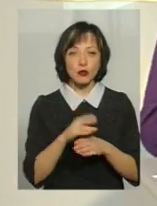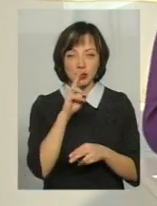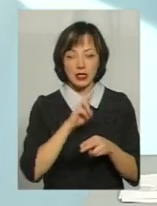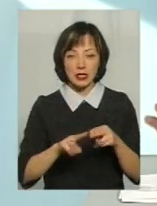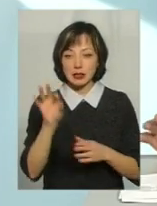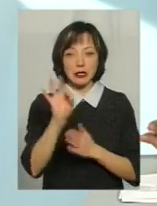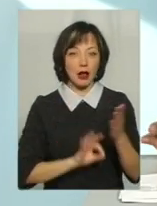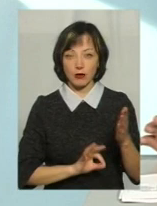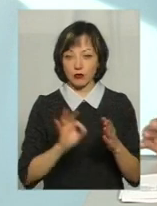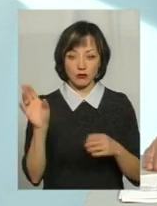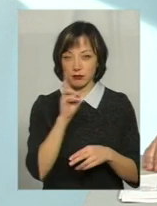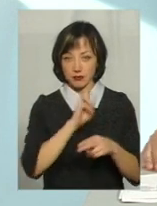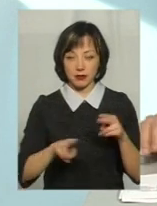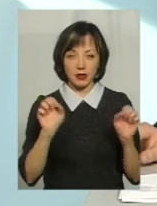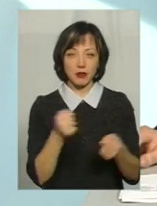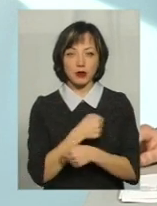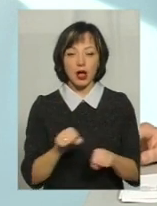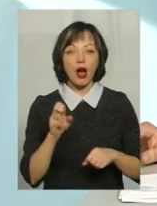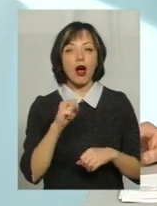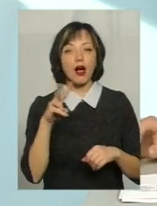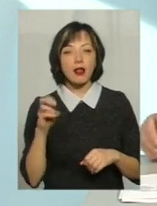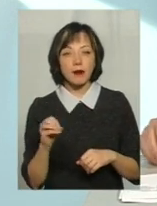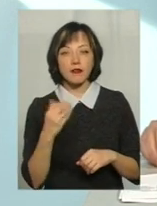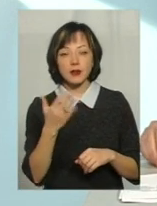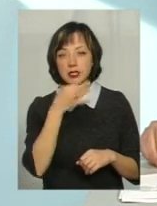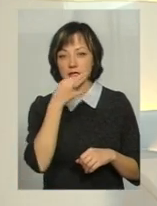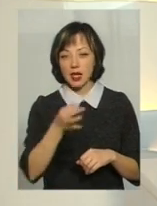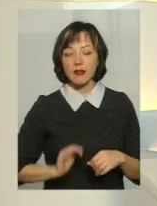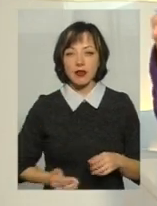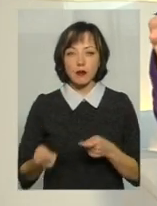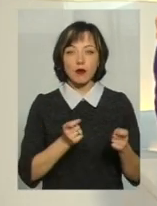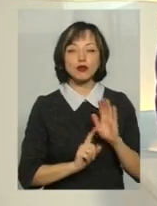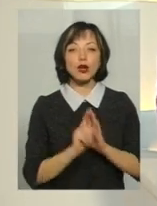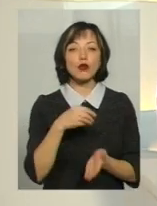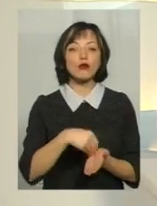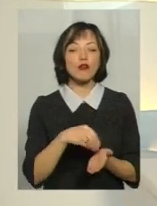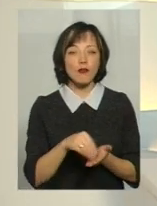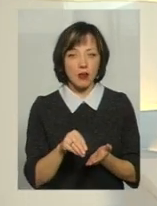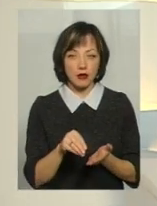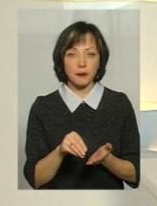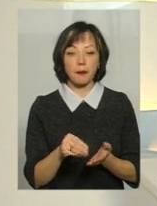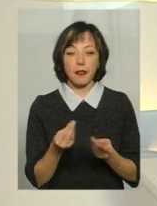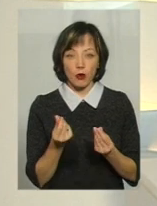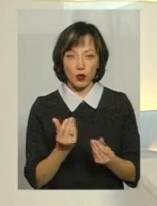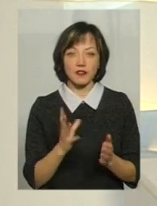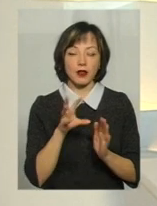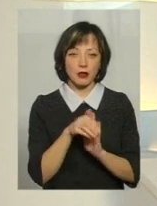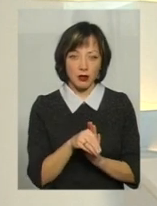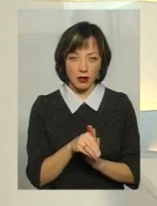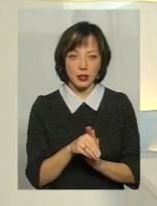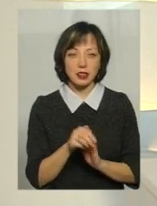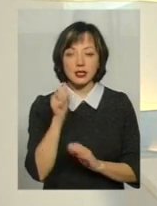всі не зникли. Це зрозуміло. Але, дивіться, ви сказали, що перевізники почали купувати, відповідно вкладати гроші. Так.